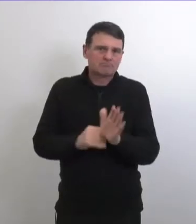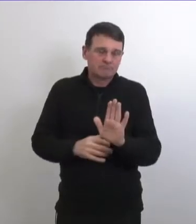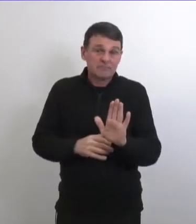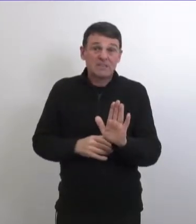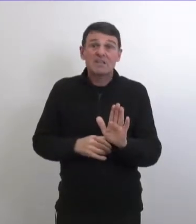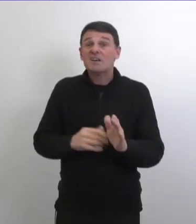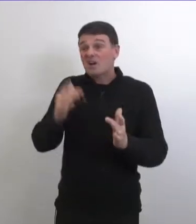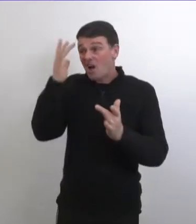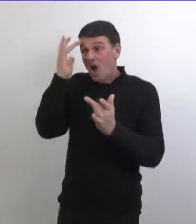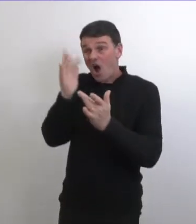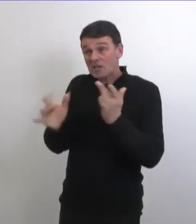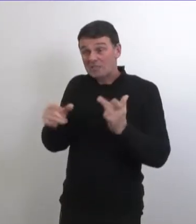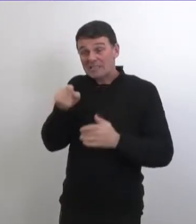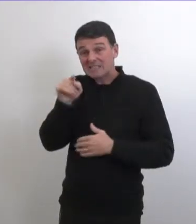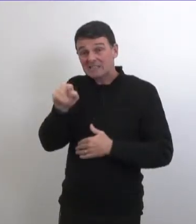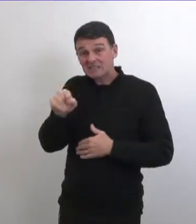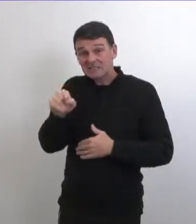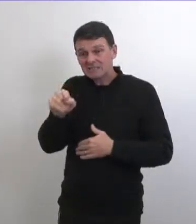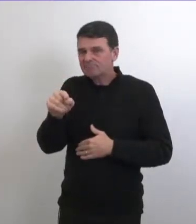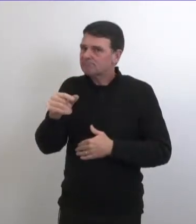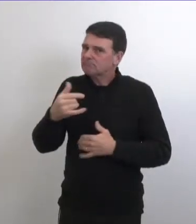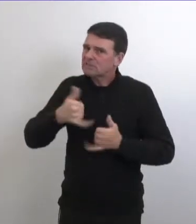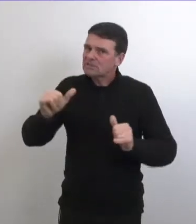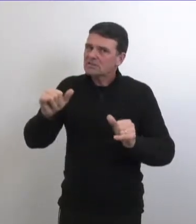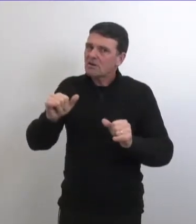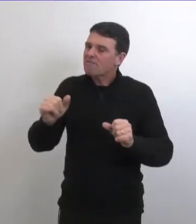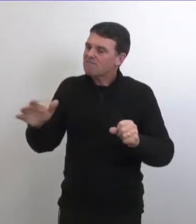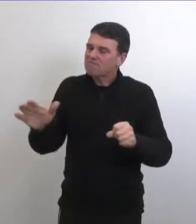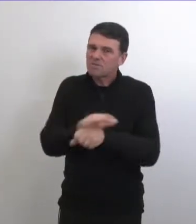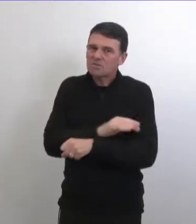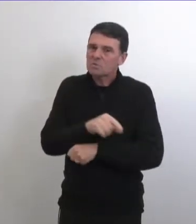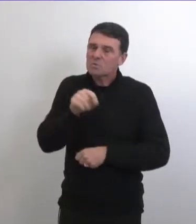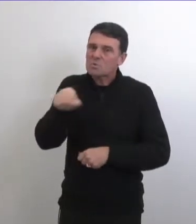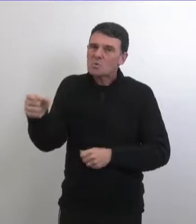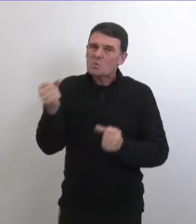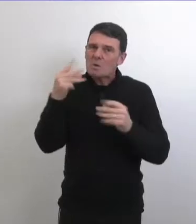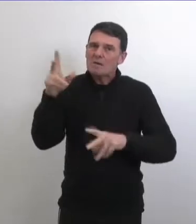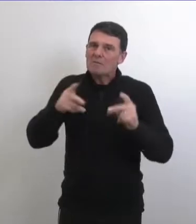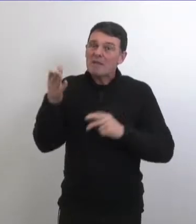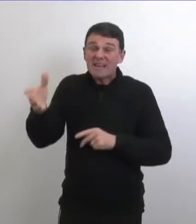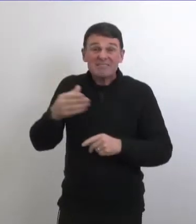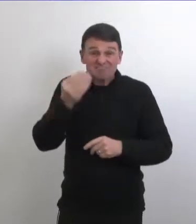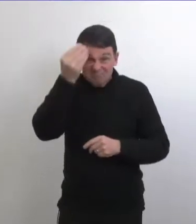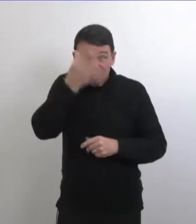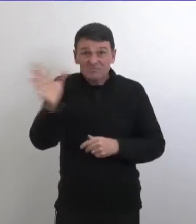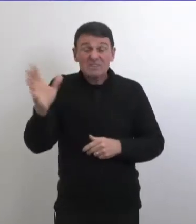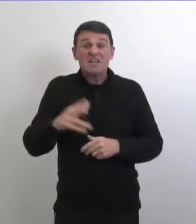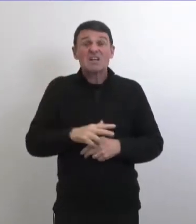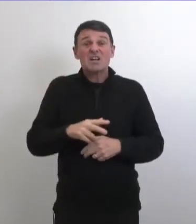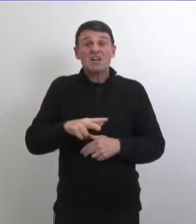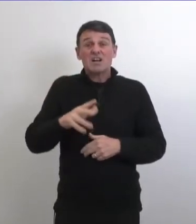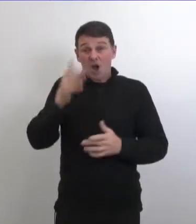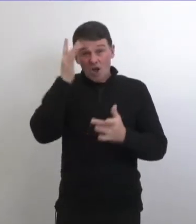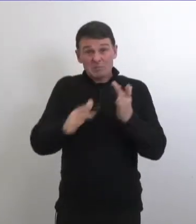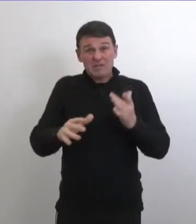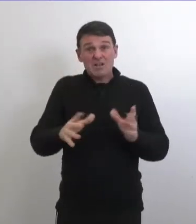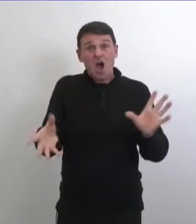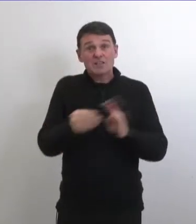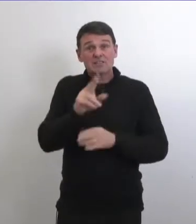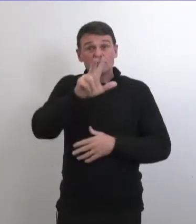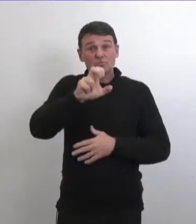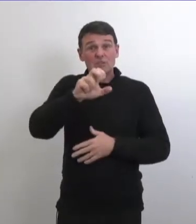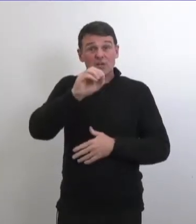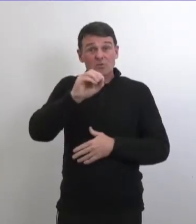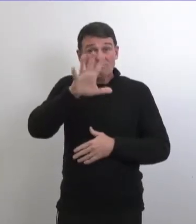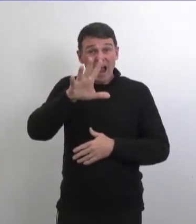pour atténuer le risque il faut qu prend des mesures nos hospitalisations sont encore trop élevées à l'heure actuelle